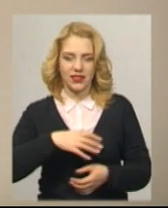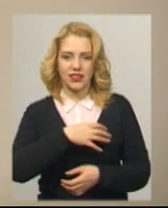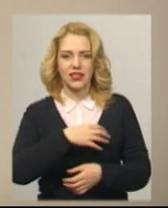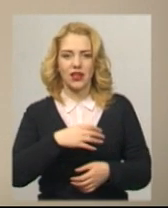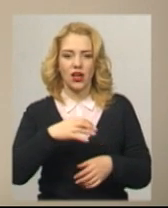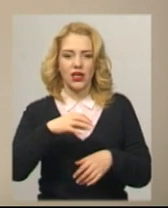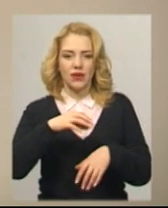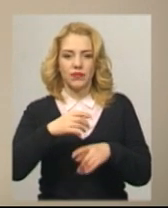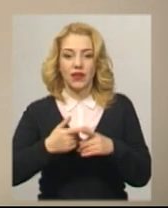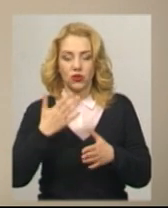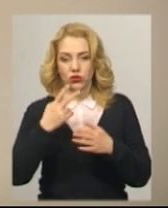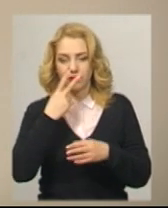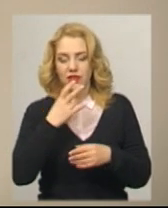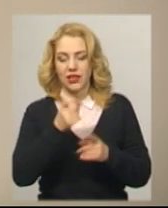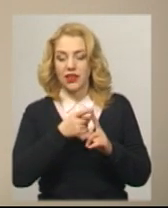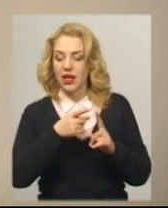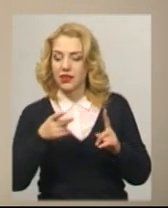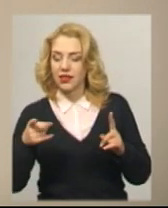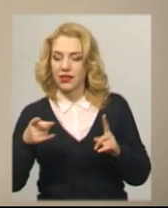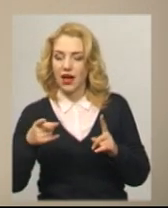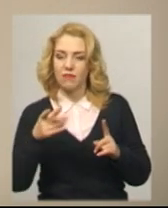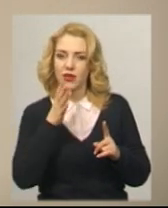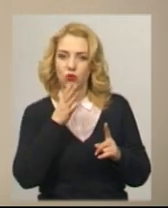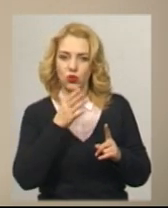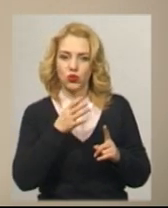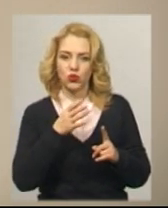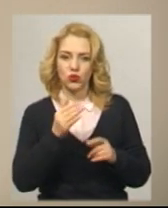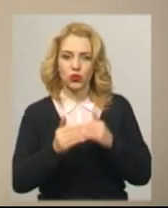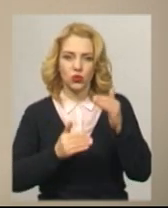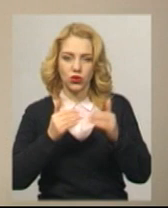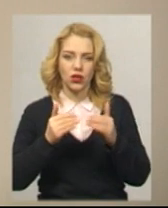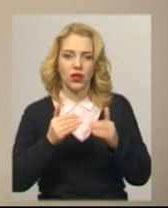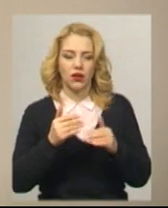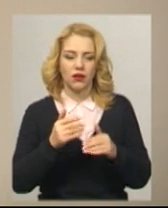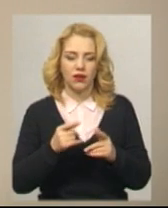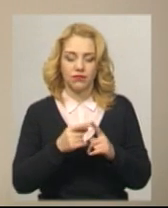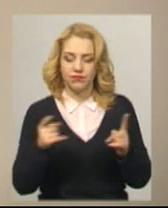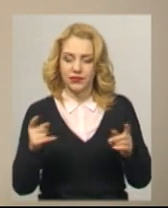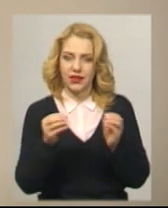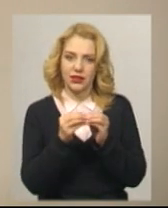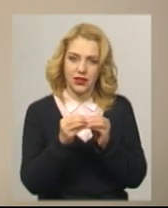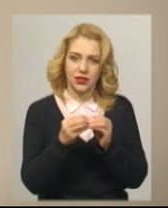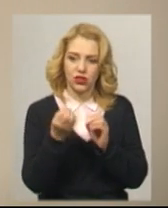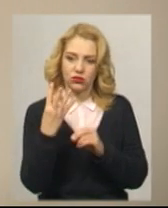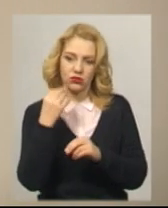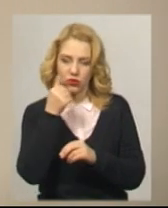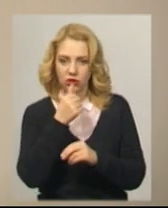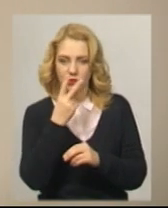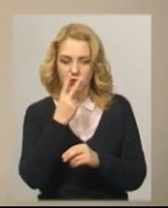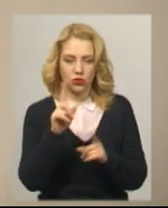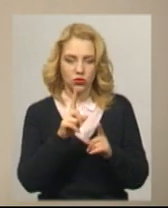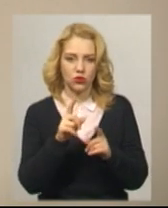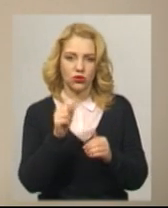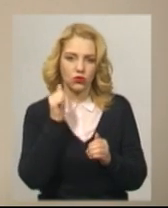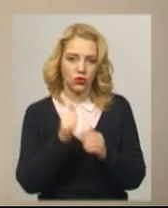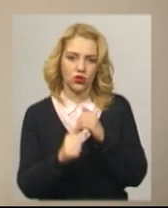динаміку протягом останніх 14-15 років, то динаміка захворюваності з кожним